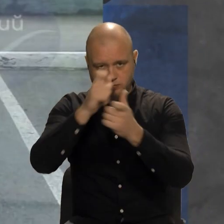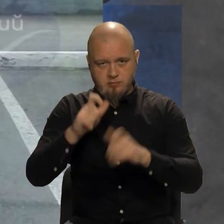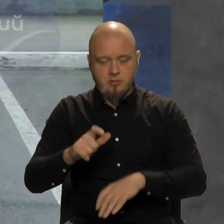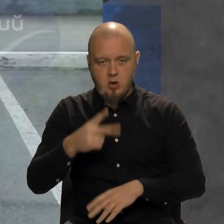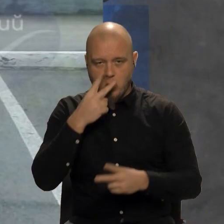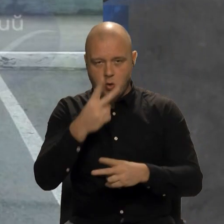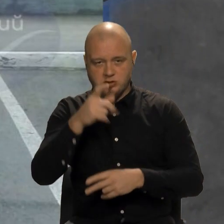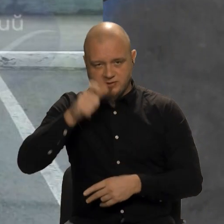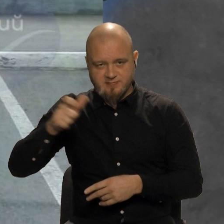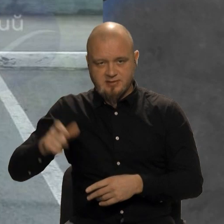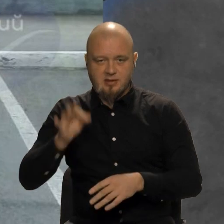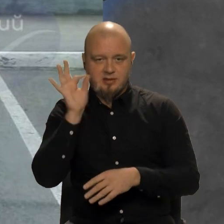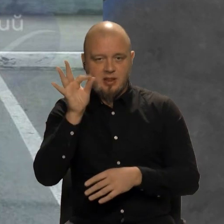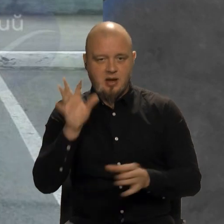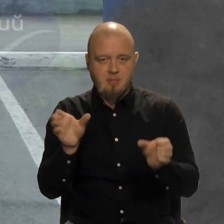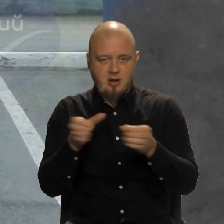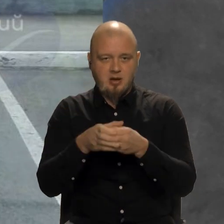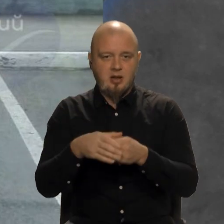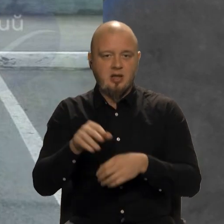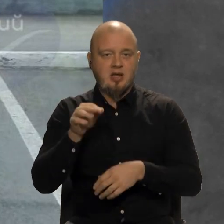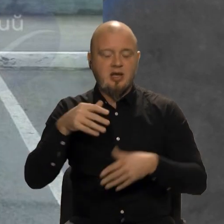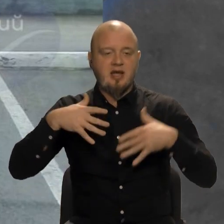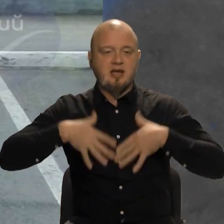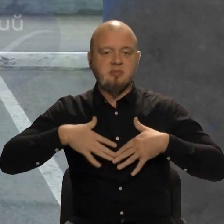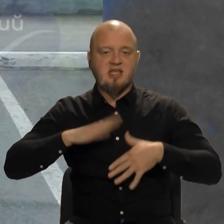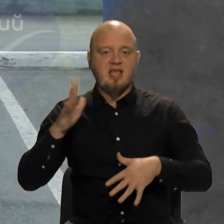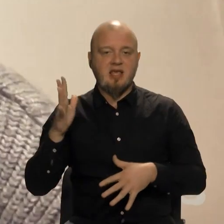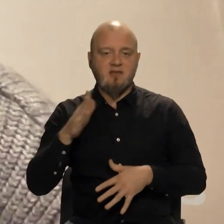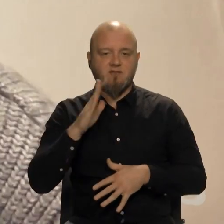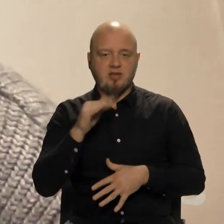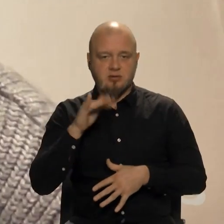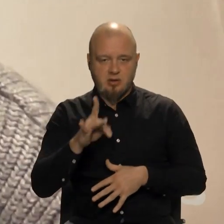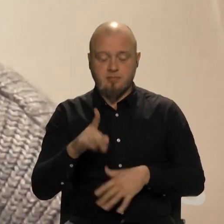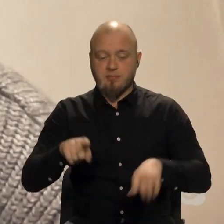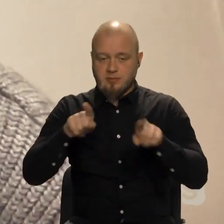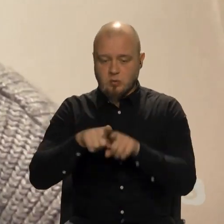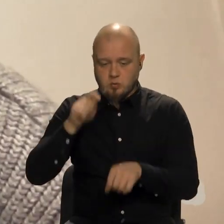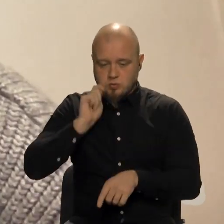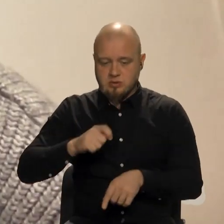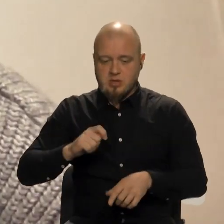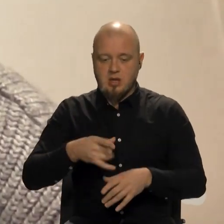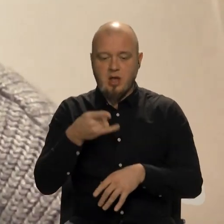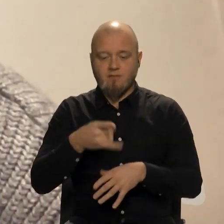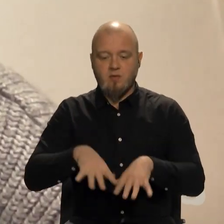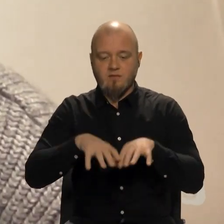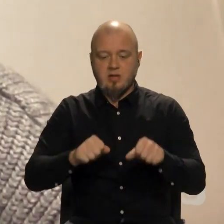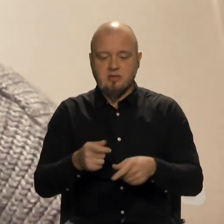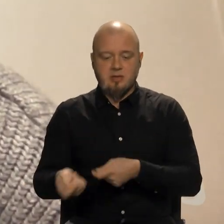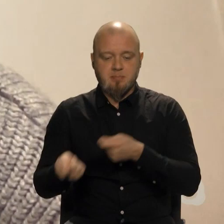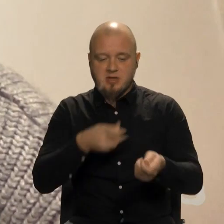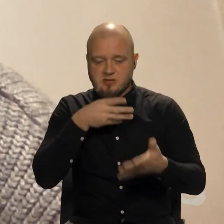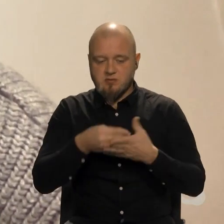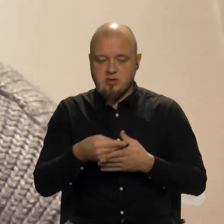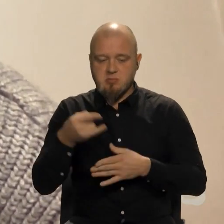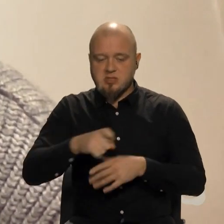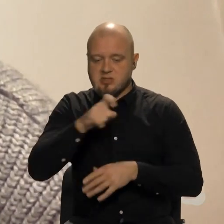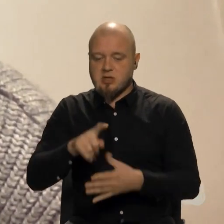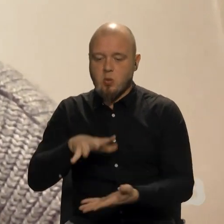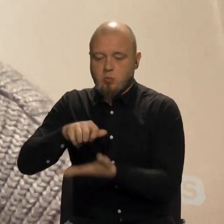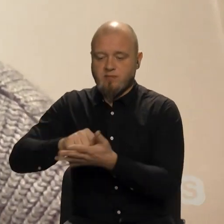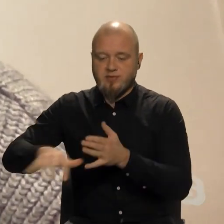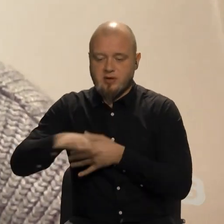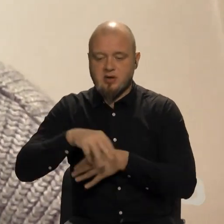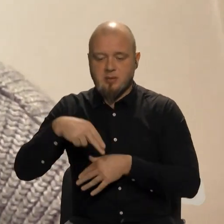очевидці телеграм-каналу Кримський вітер. Також українські автовласники переганяють свої машини з окупованих